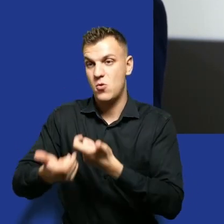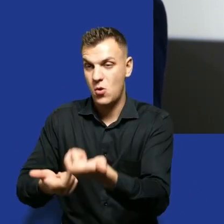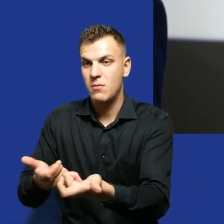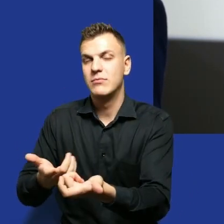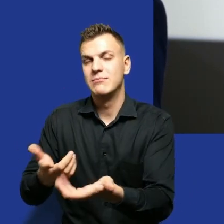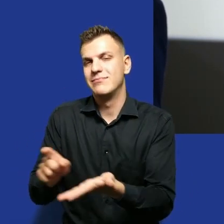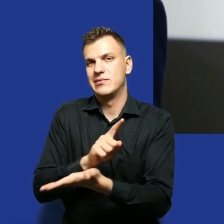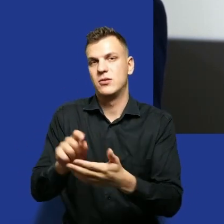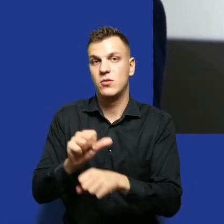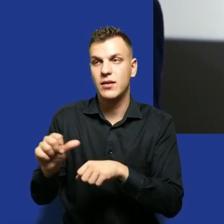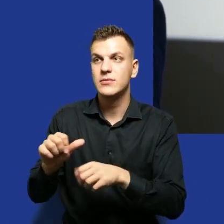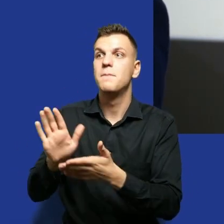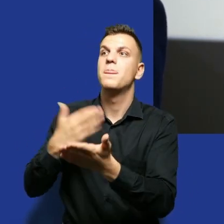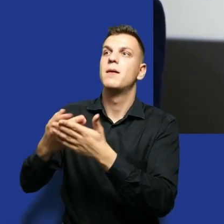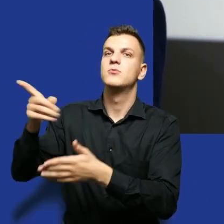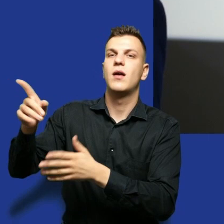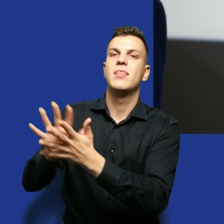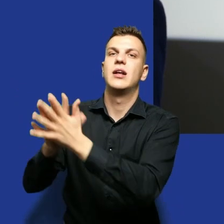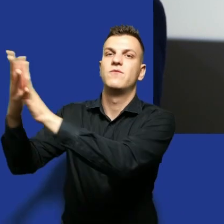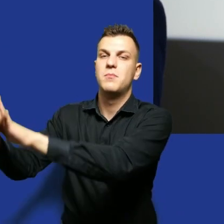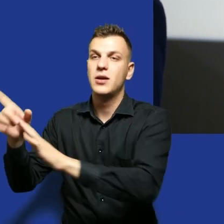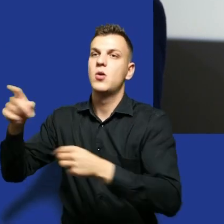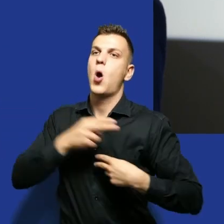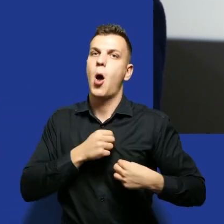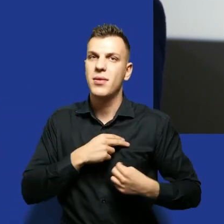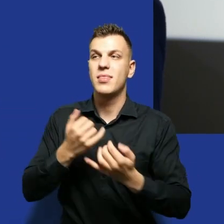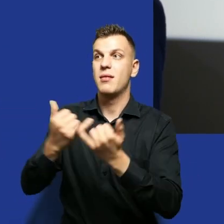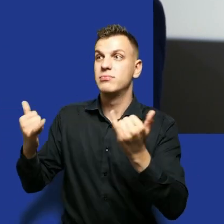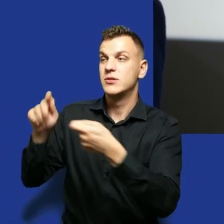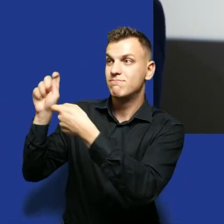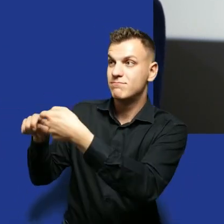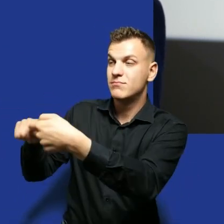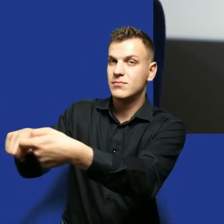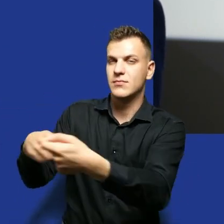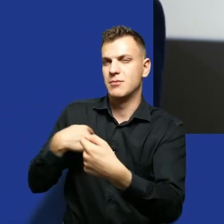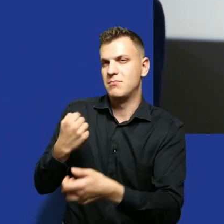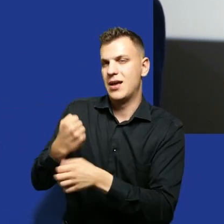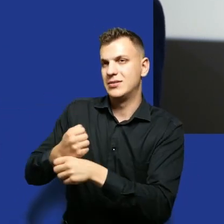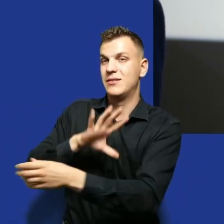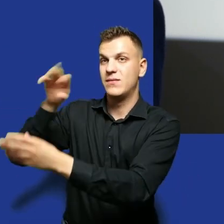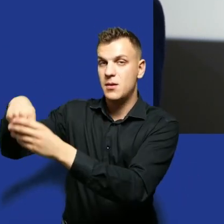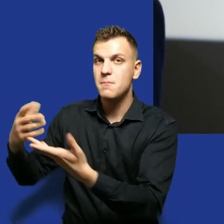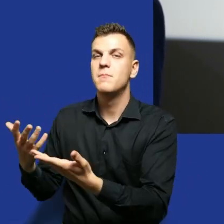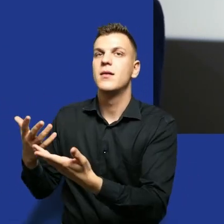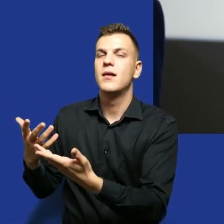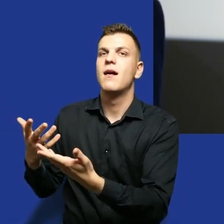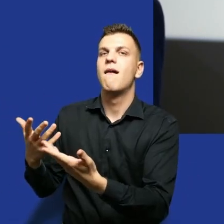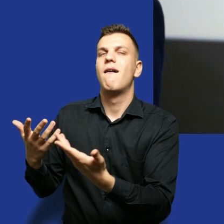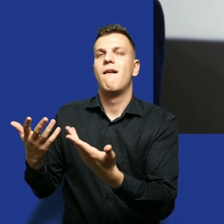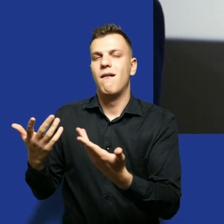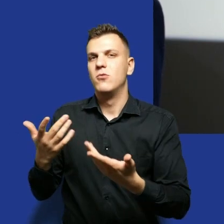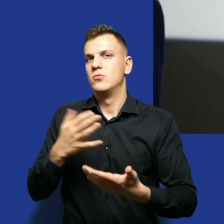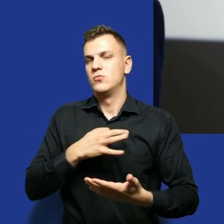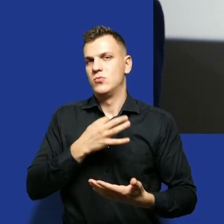teraz jako członek komitetu, no z pracy jest zdecydowanie spokojniejsza. Że tak to ujmę. Nie ma takich stresów.